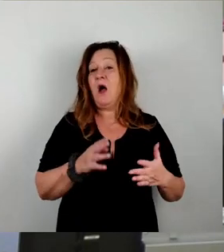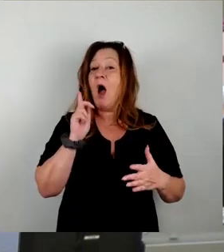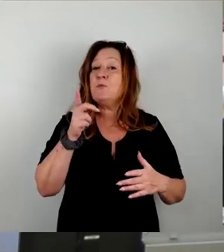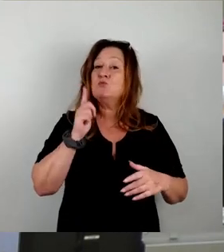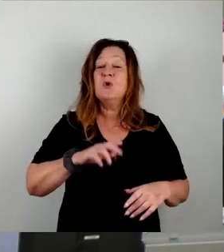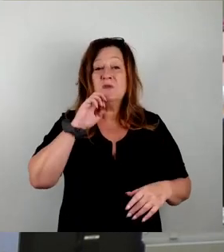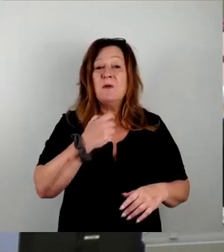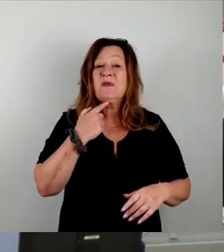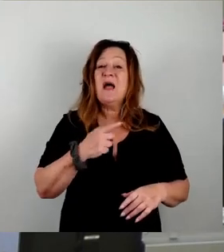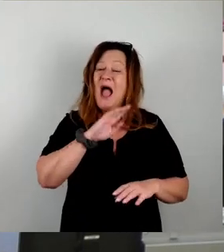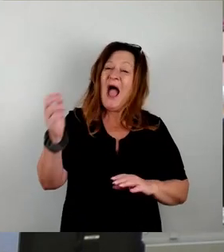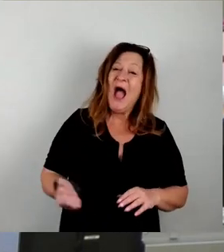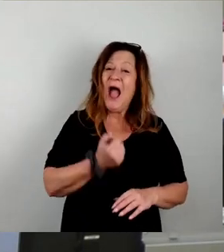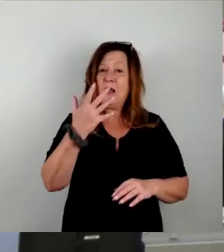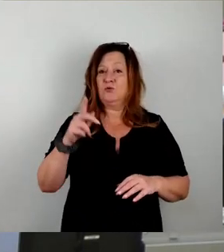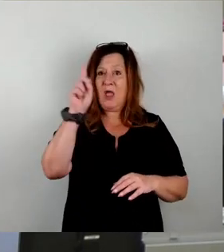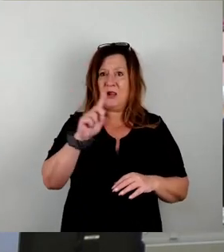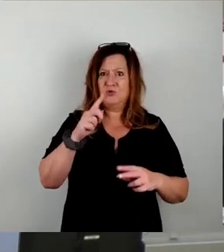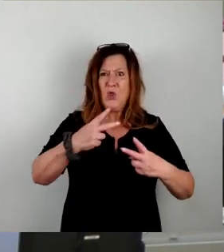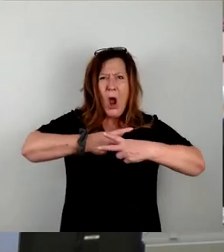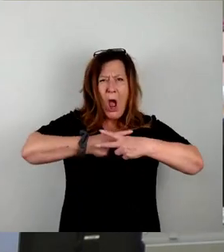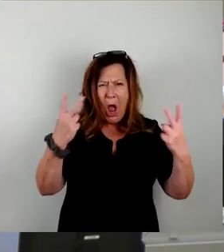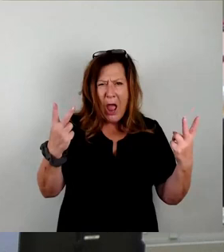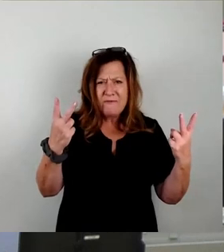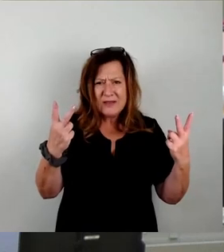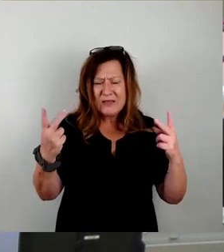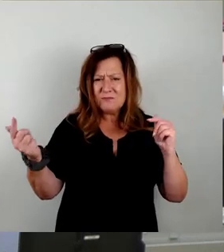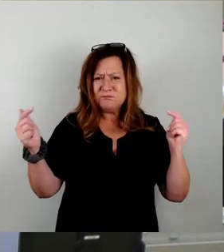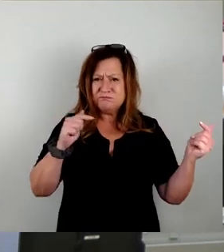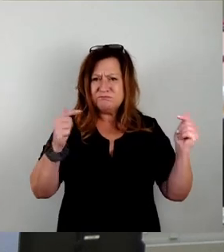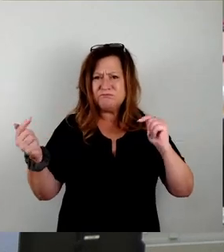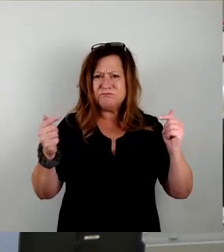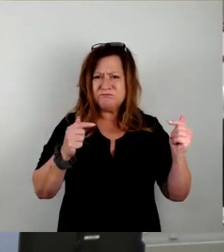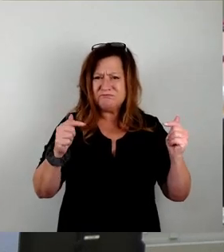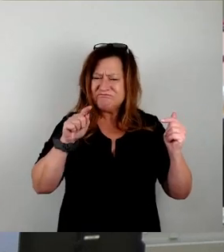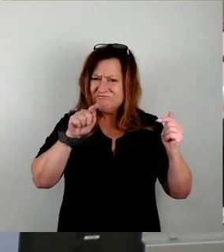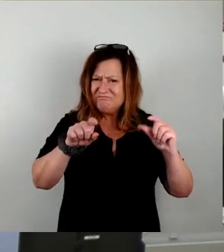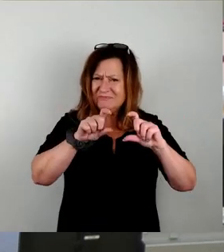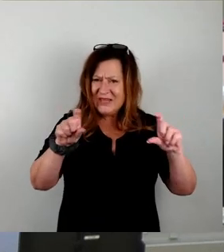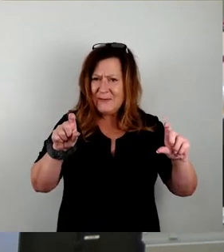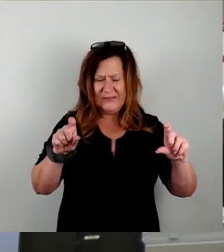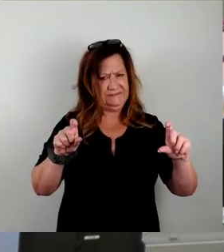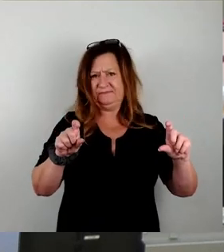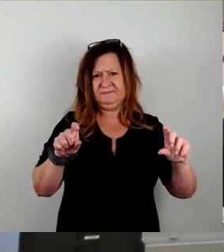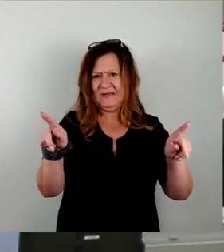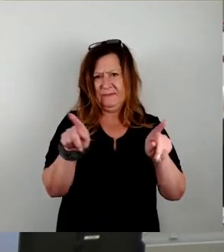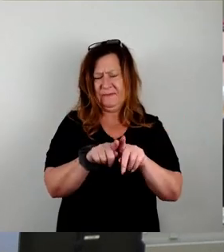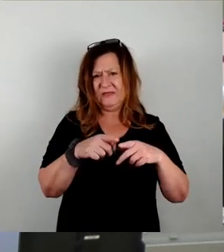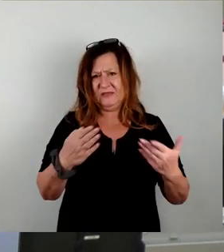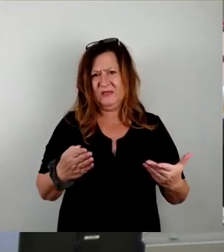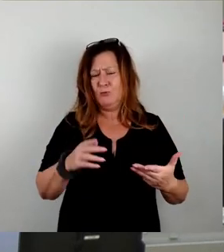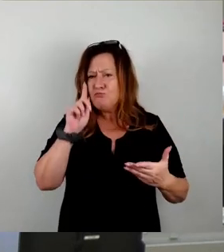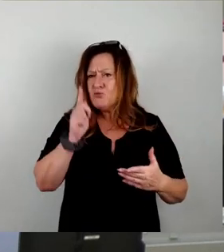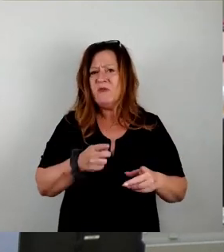für eine aktuelle Stunde in der Öffentlichkeit eignet sich dieses Thema eigentlich nicht. Das ist Sache des Ausschusses AV.